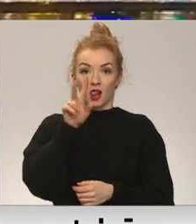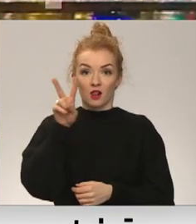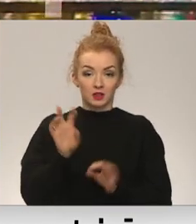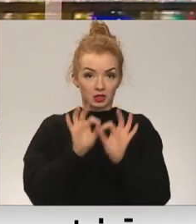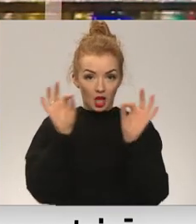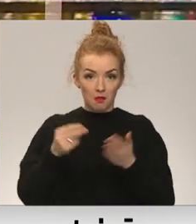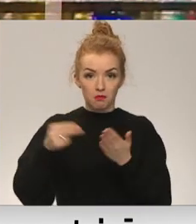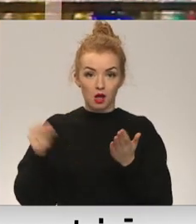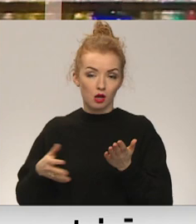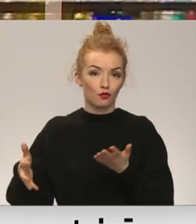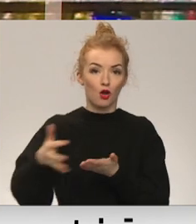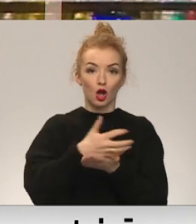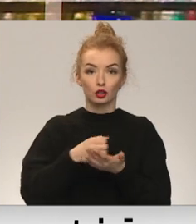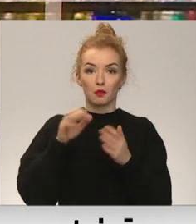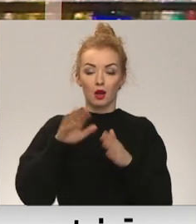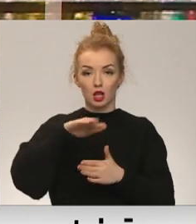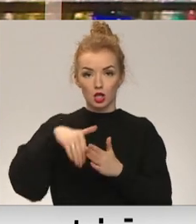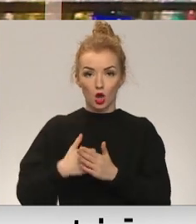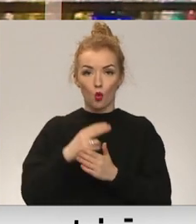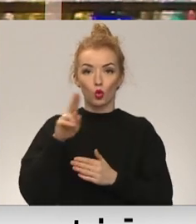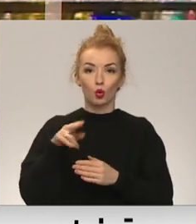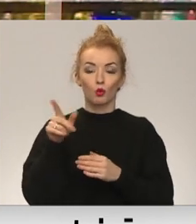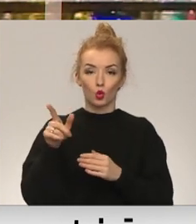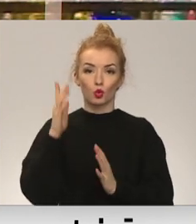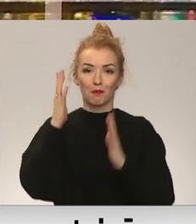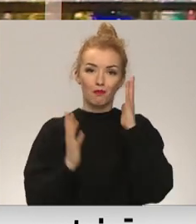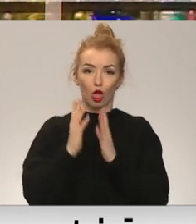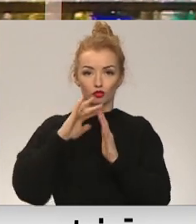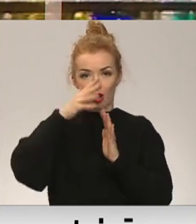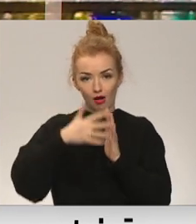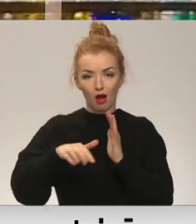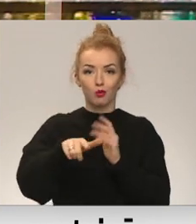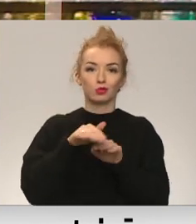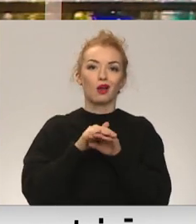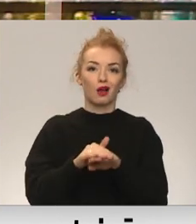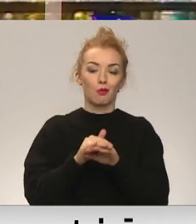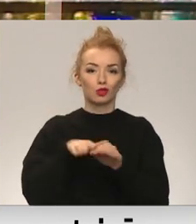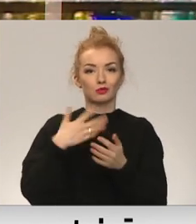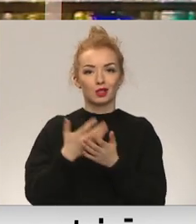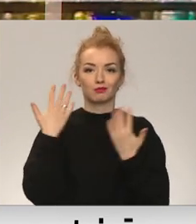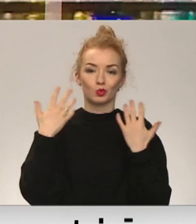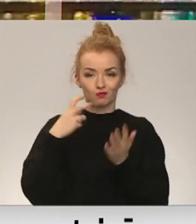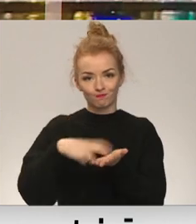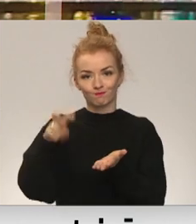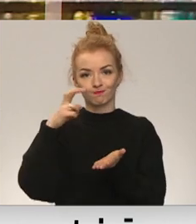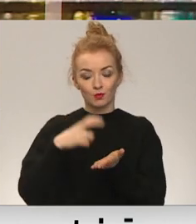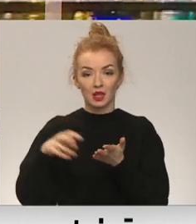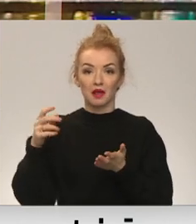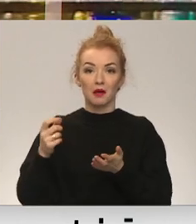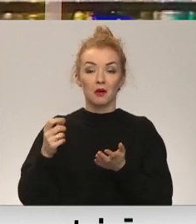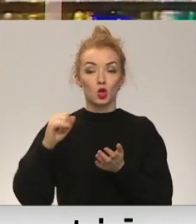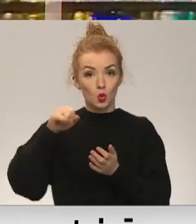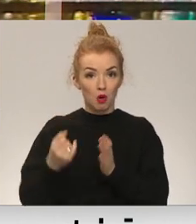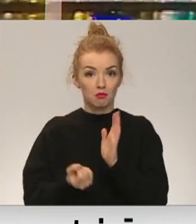parakstu vākšana par jaundu bultu kāpu meža saglabāšanu iedzīvotāju pastaigām. Interese par tā privatizācijas